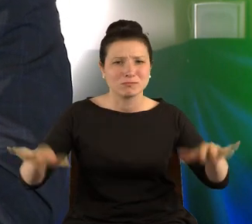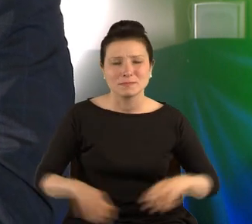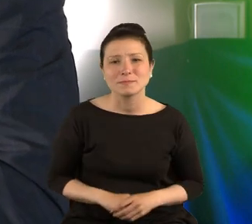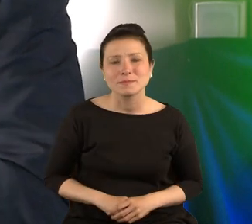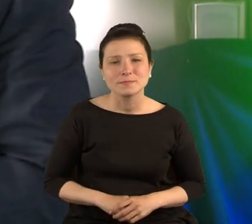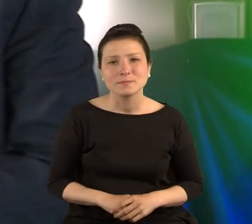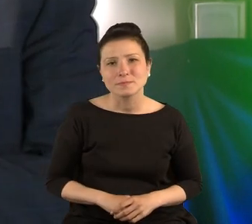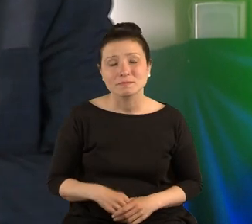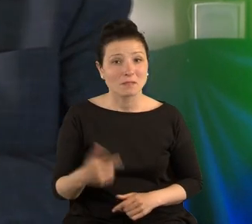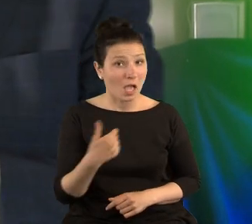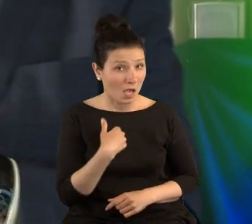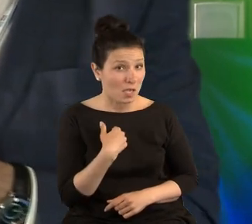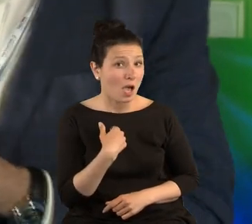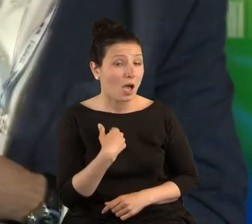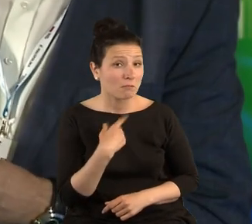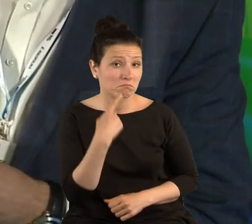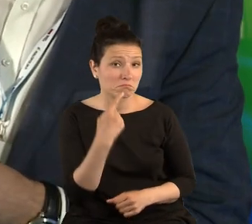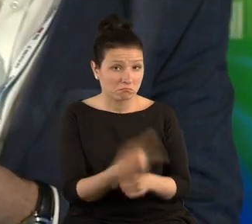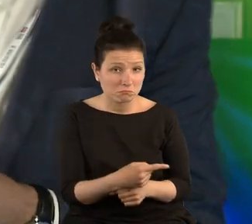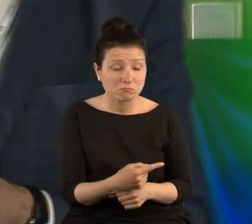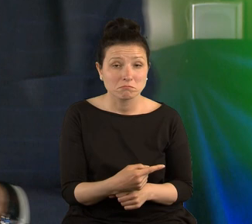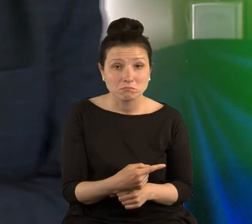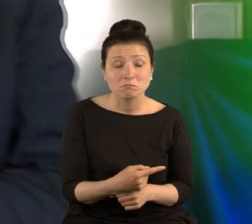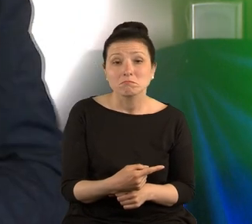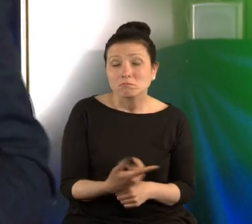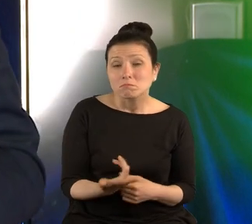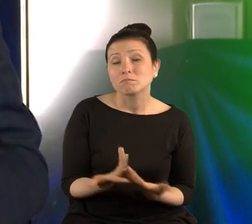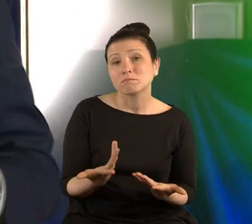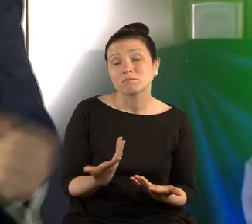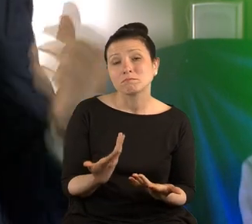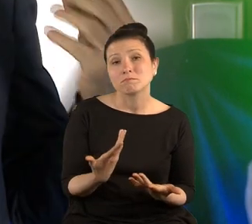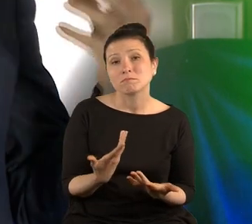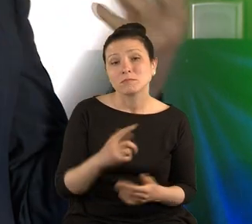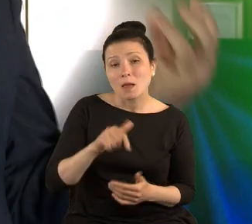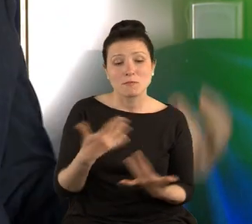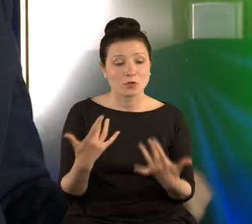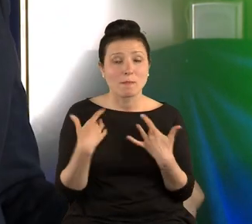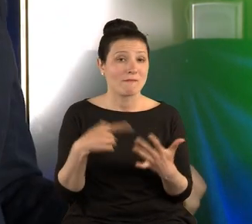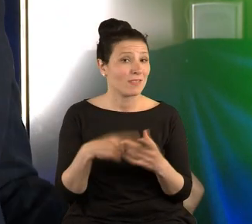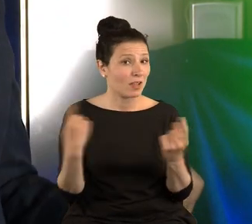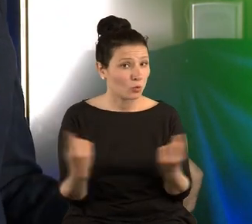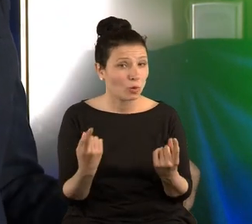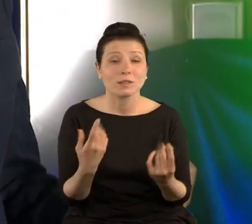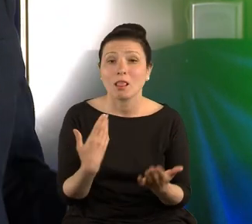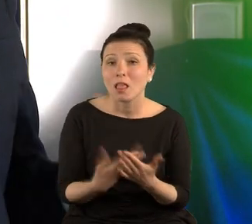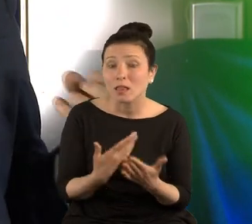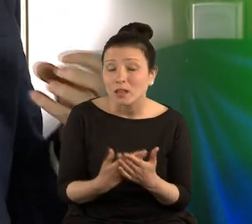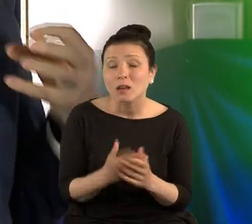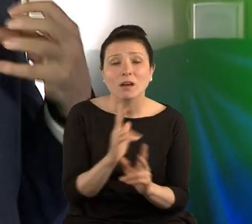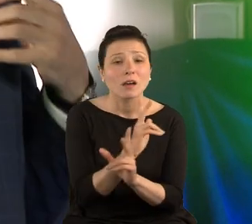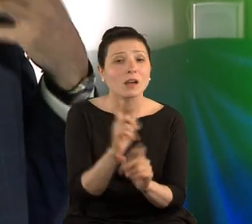A ja twierdzę, że dlatego, że żyjemy w takiej sytuacji, każdy człowiek musi